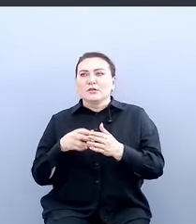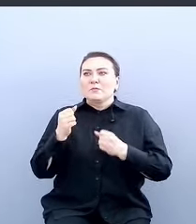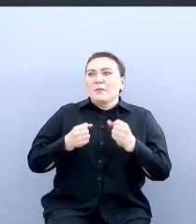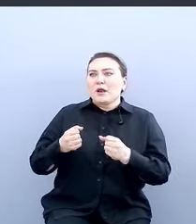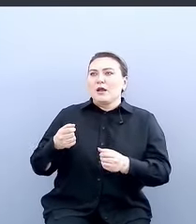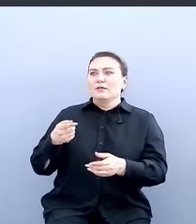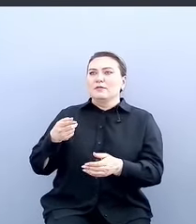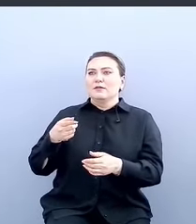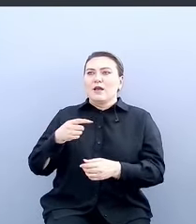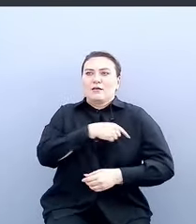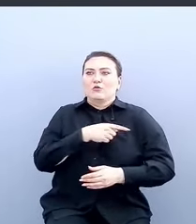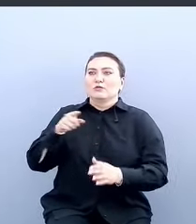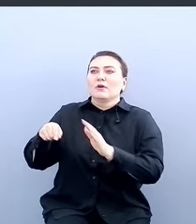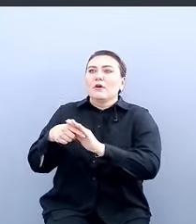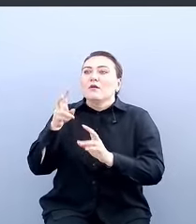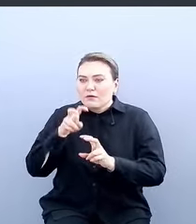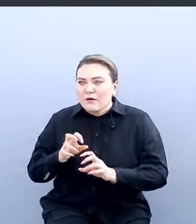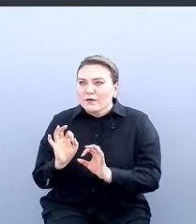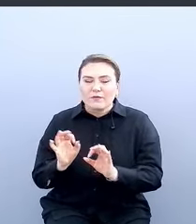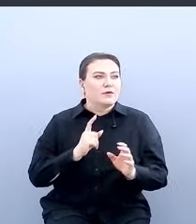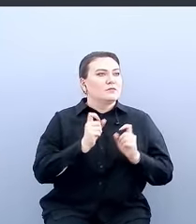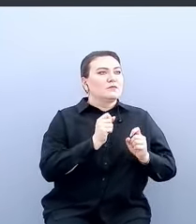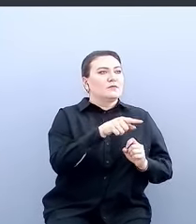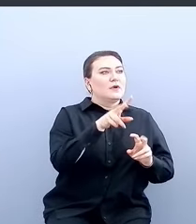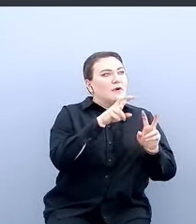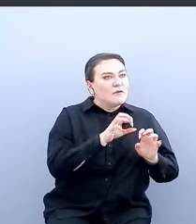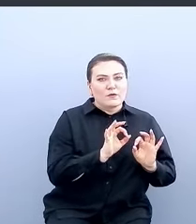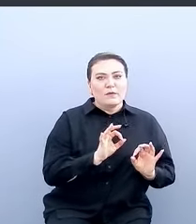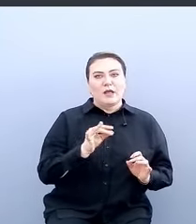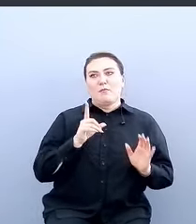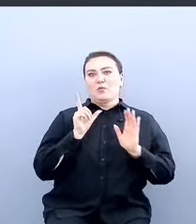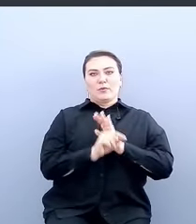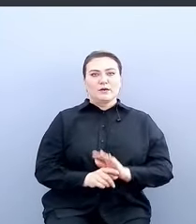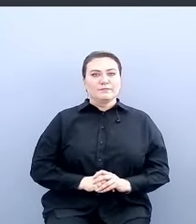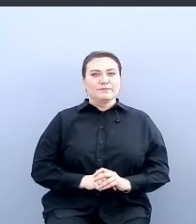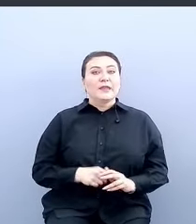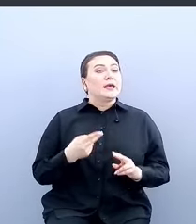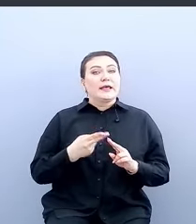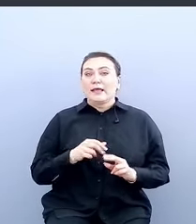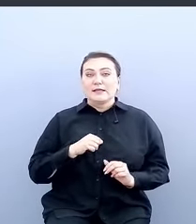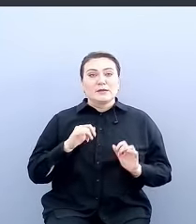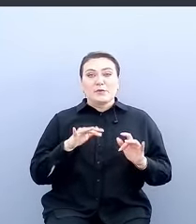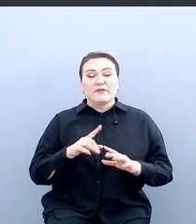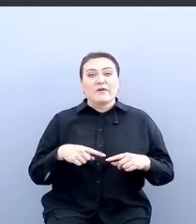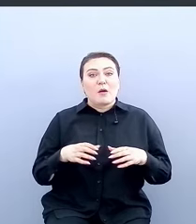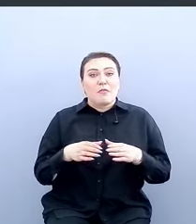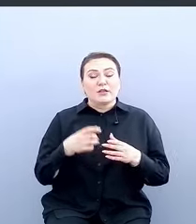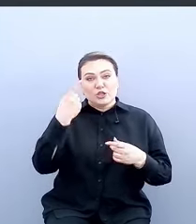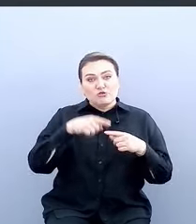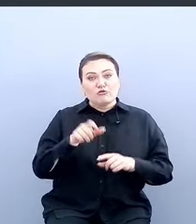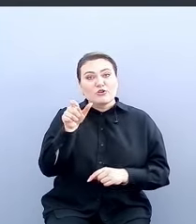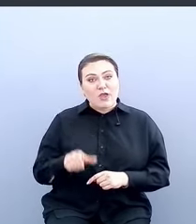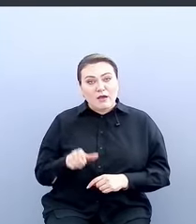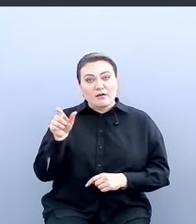градусник, какие-то требования предъявляет и потом убегает. Это на самом деле в компании инженеров очень